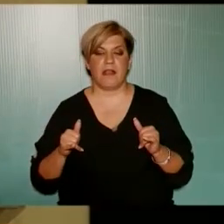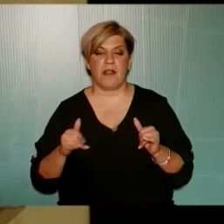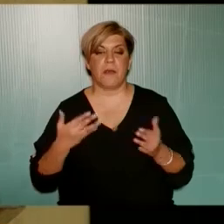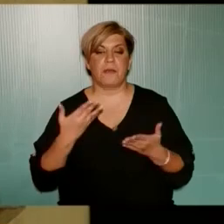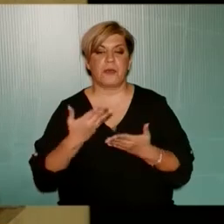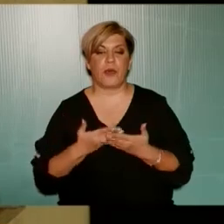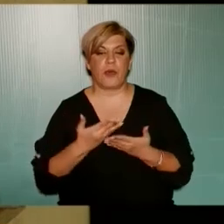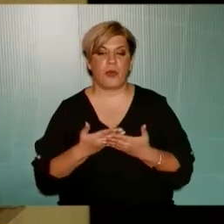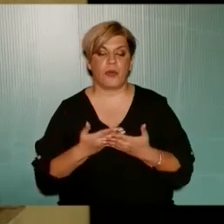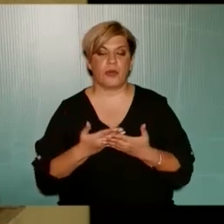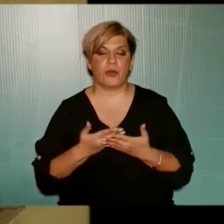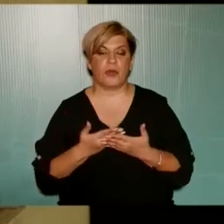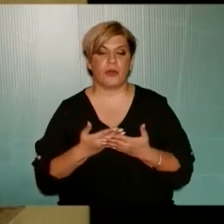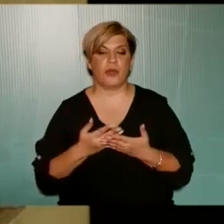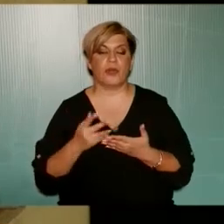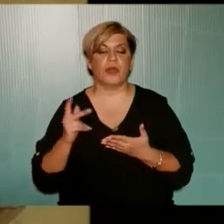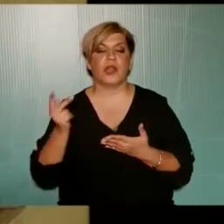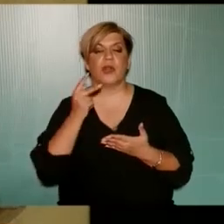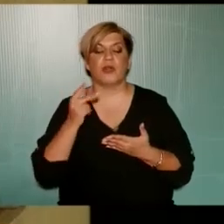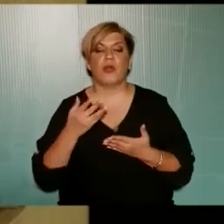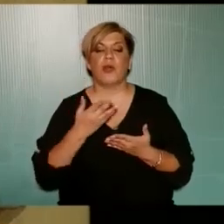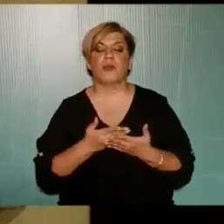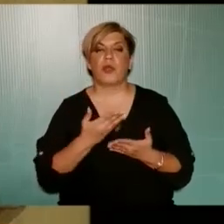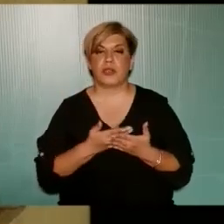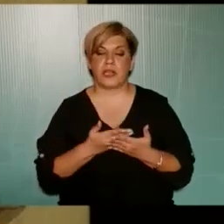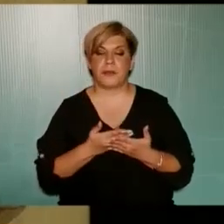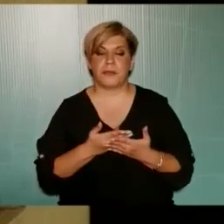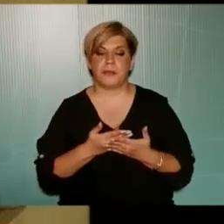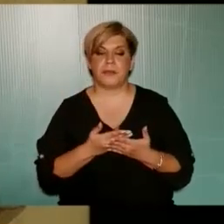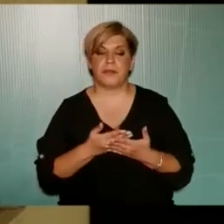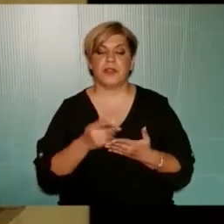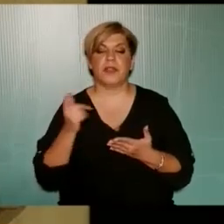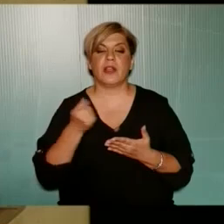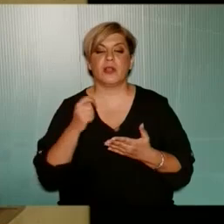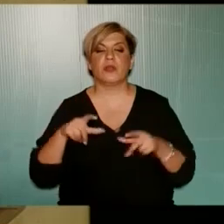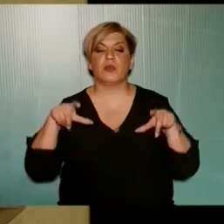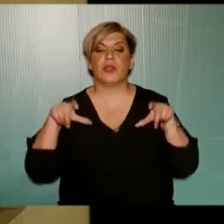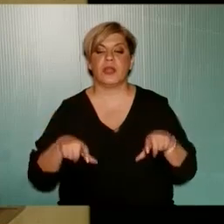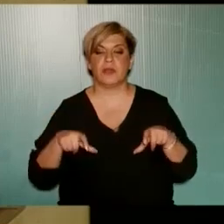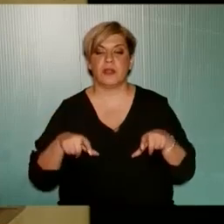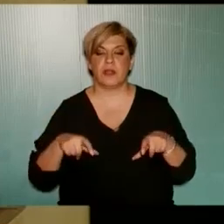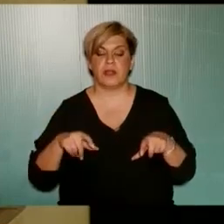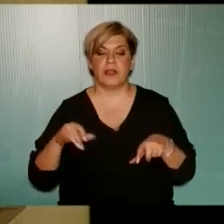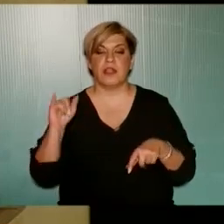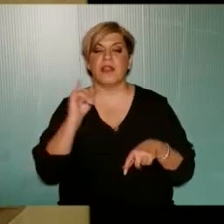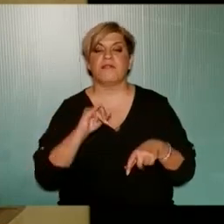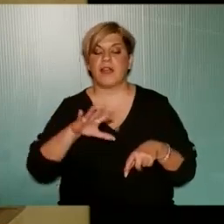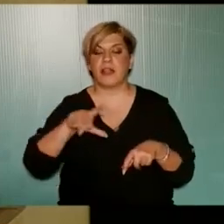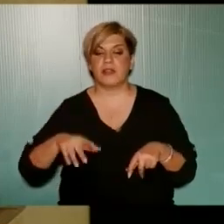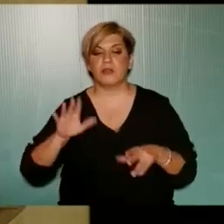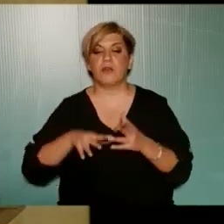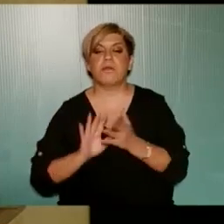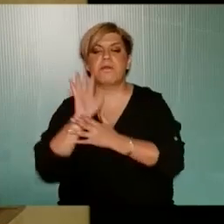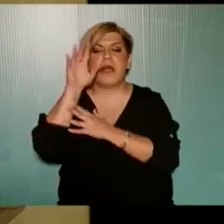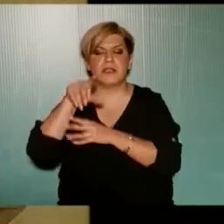πρότεινε και νομίζω και στο κοινοτικό συμβούλιο που δεν ήμουνα πρότεινε ότι θα γίνει στο γήπεδο στο ρέμα της Ιφανέτ εκεί που είναι το γήπεδο του